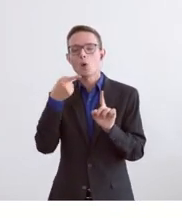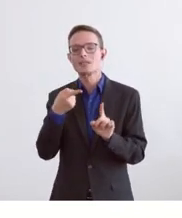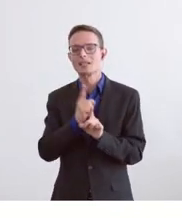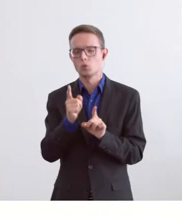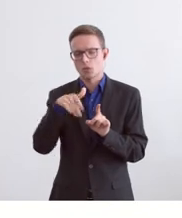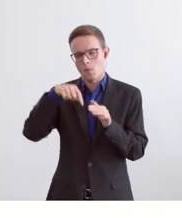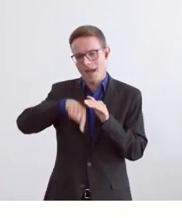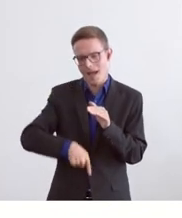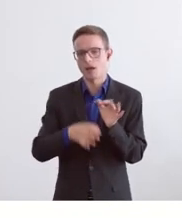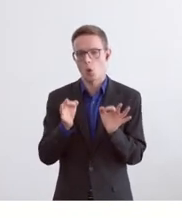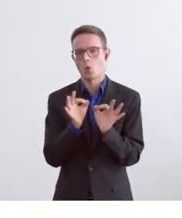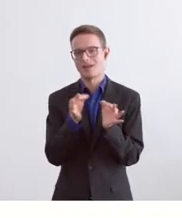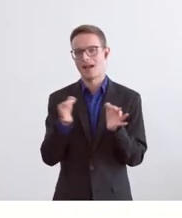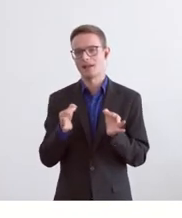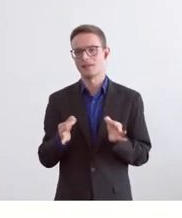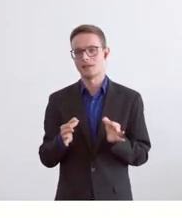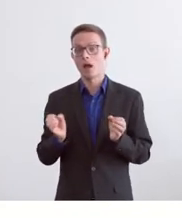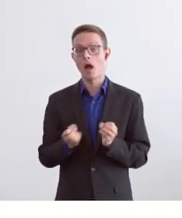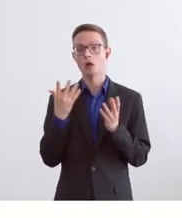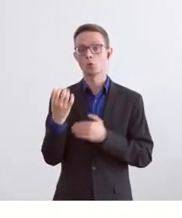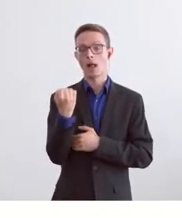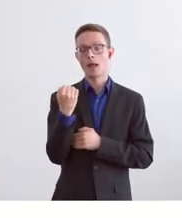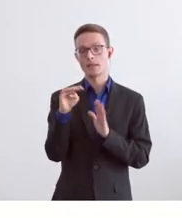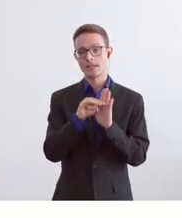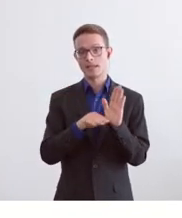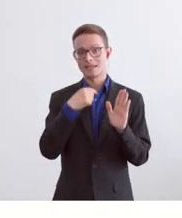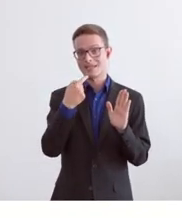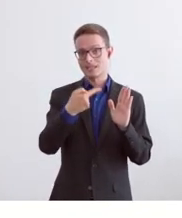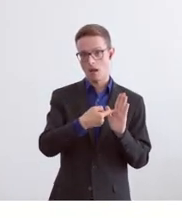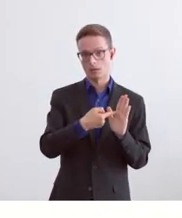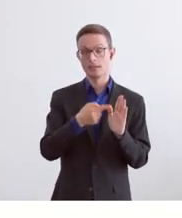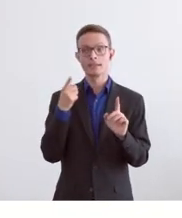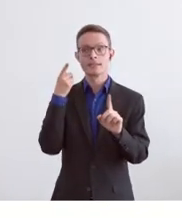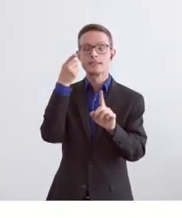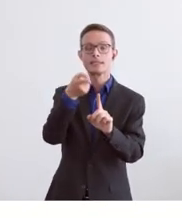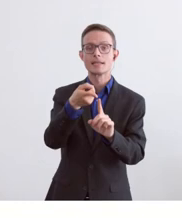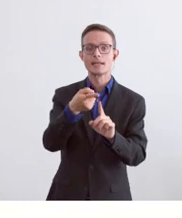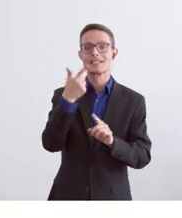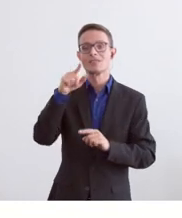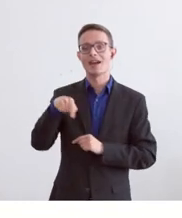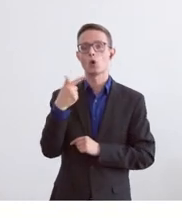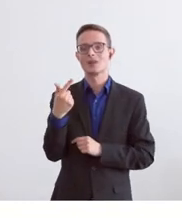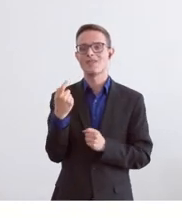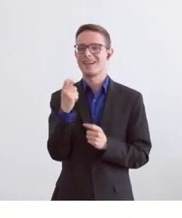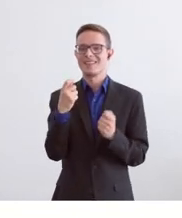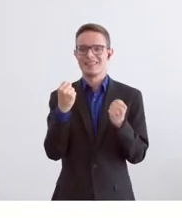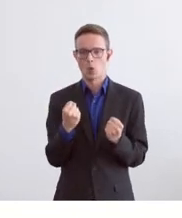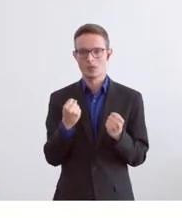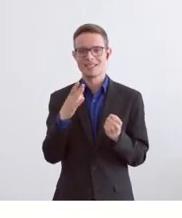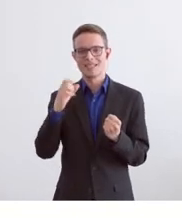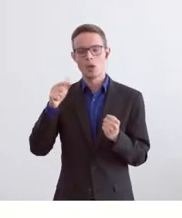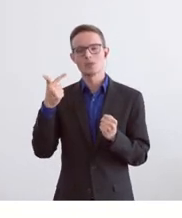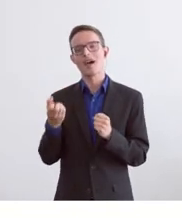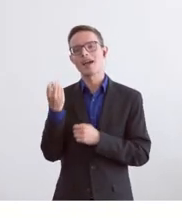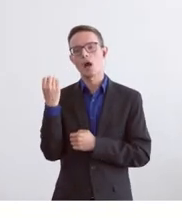werden. Aktuell steht im Energiegesetz, das Ziel ist, 2,2 Tonnen CO2-Ausstoss pro Kopf bis